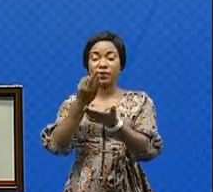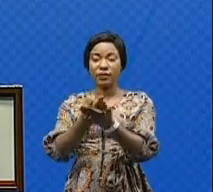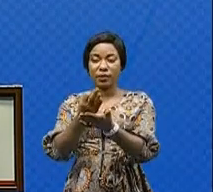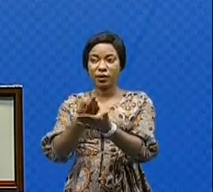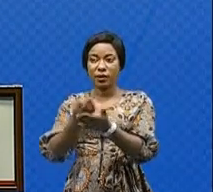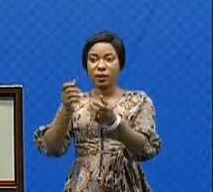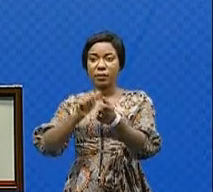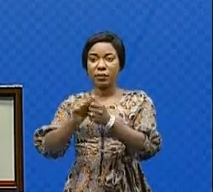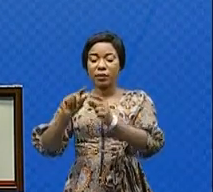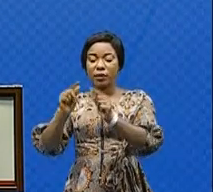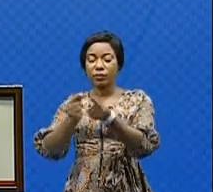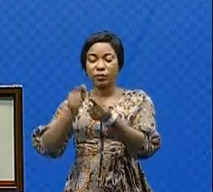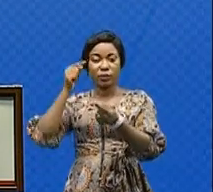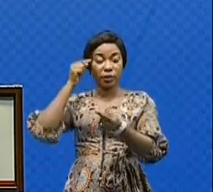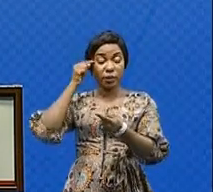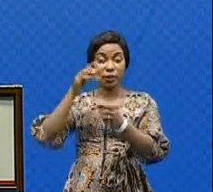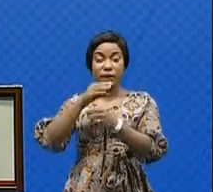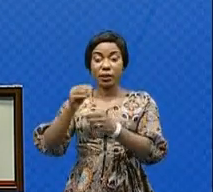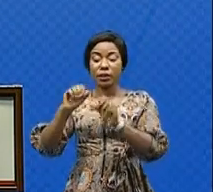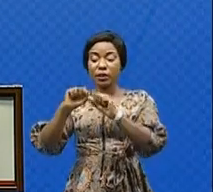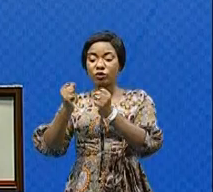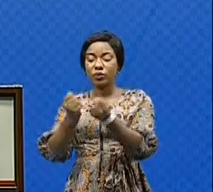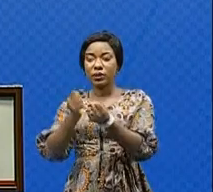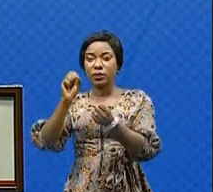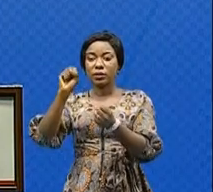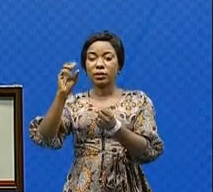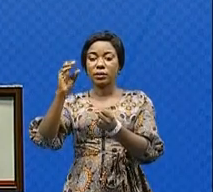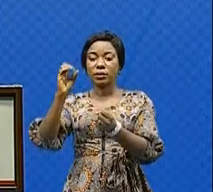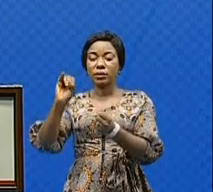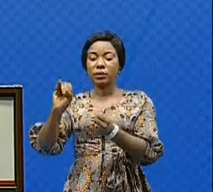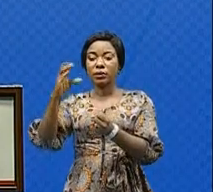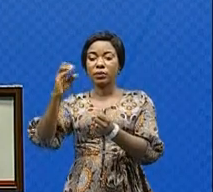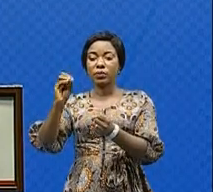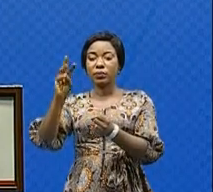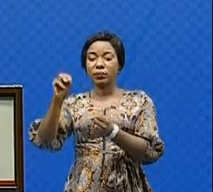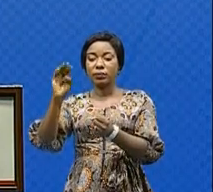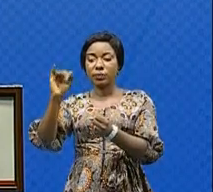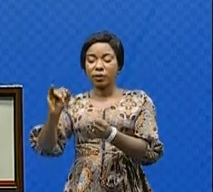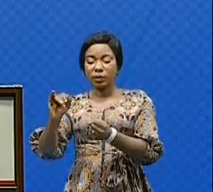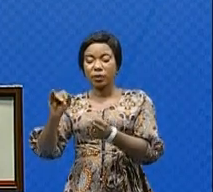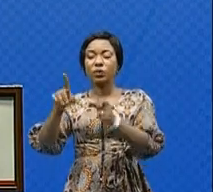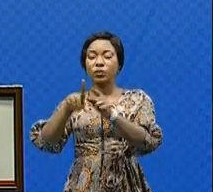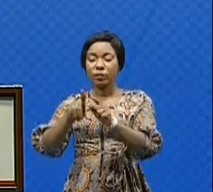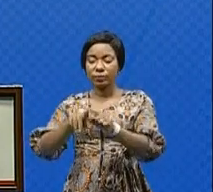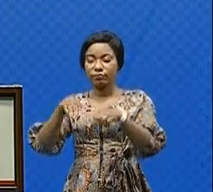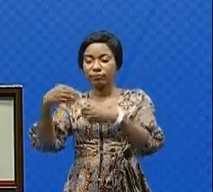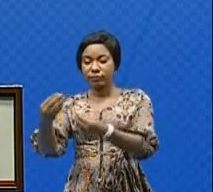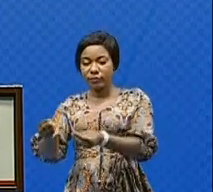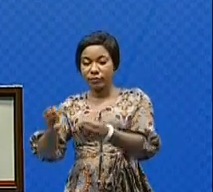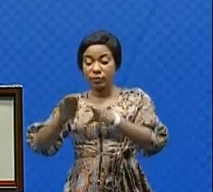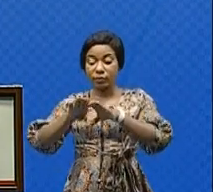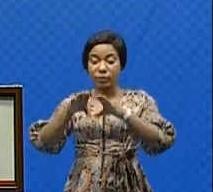de la sino-congolaise de mine Sikomine a diligenté et a mis en place d'un mécanisme assurant la